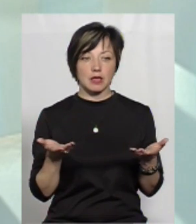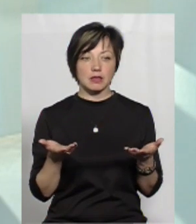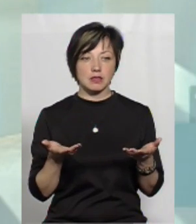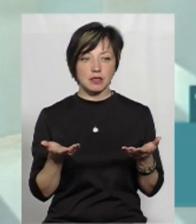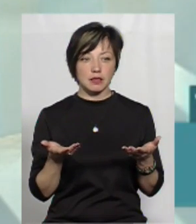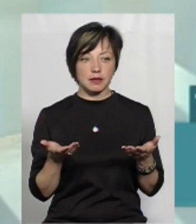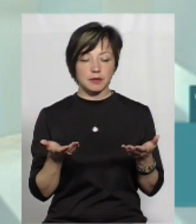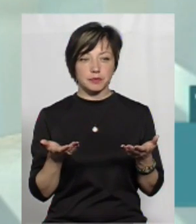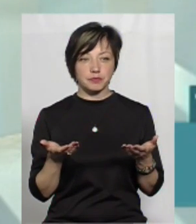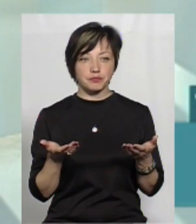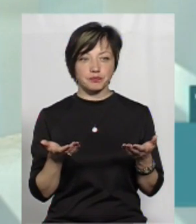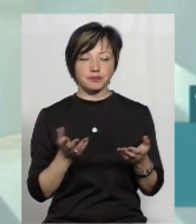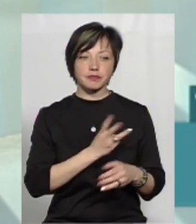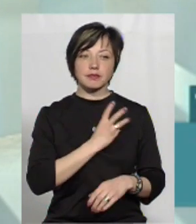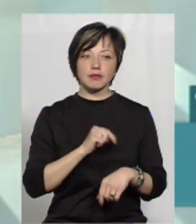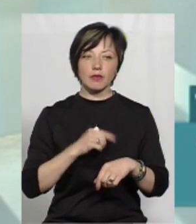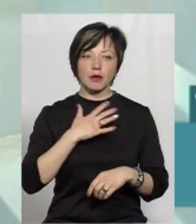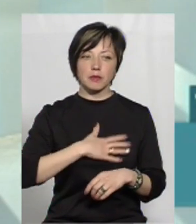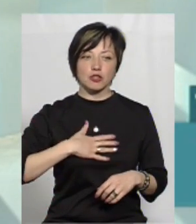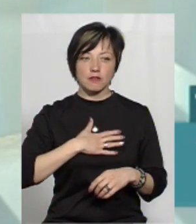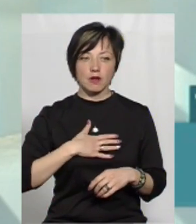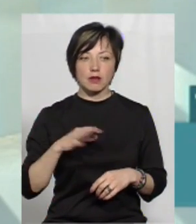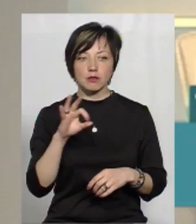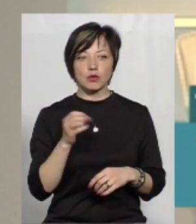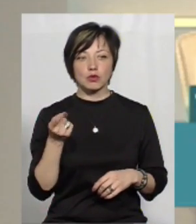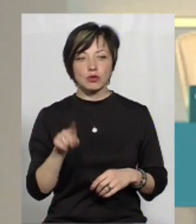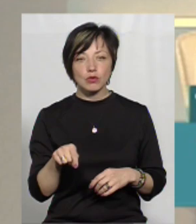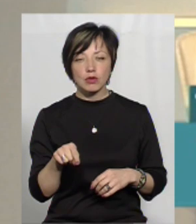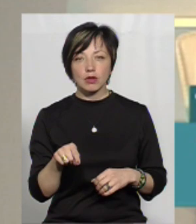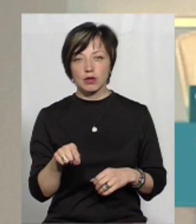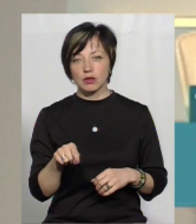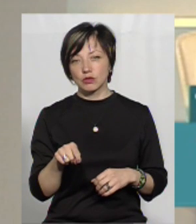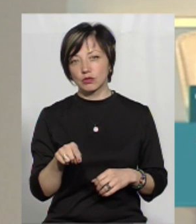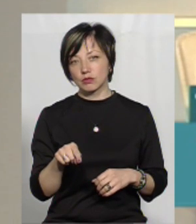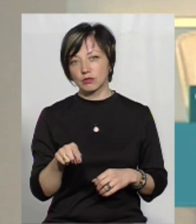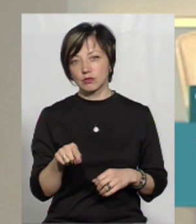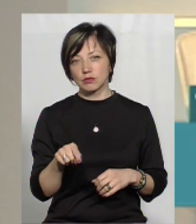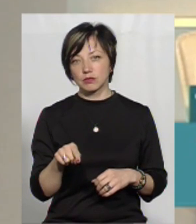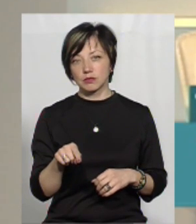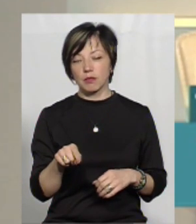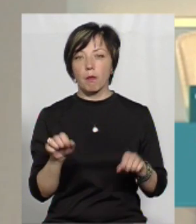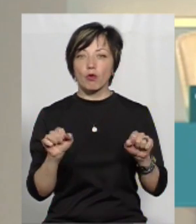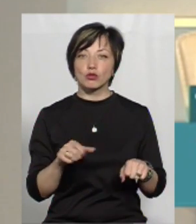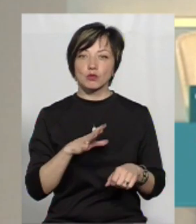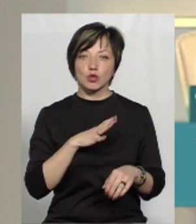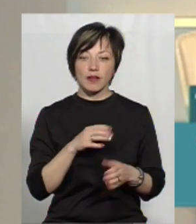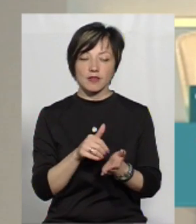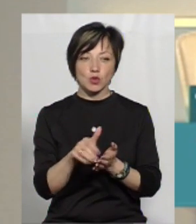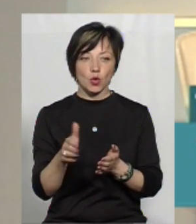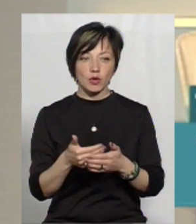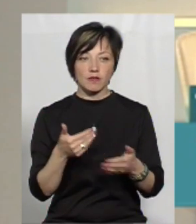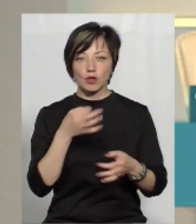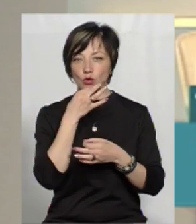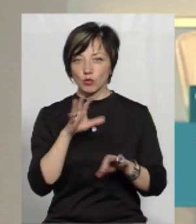емоційні переживання щодо того, що вона може бути відсторонена